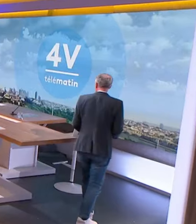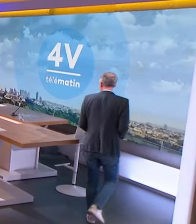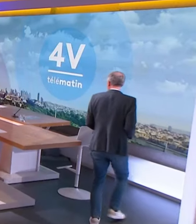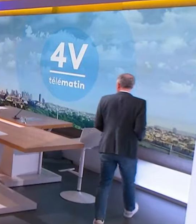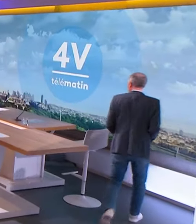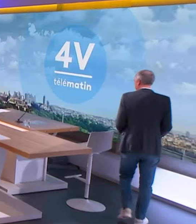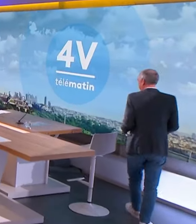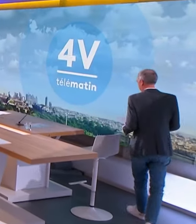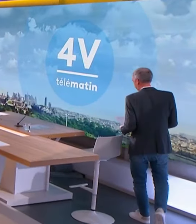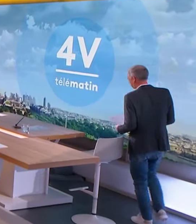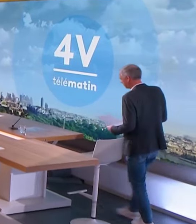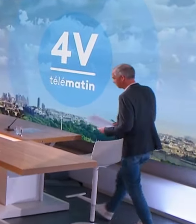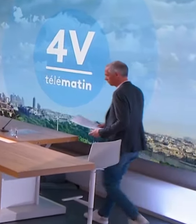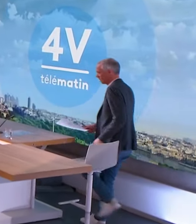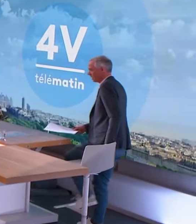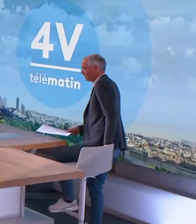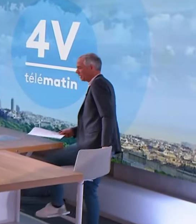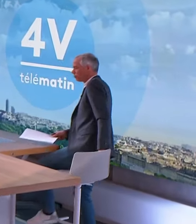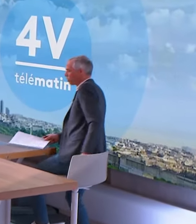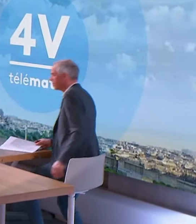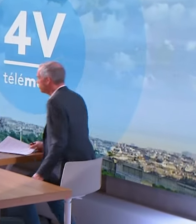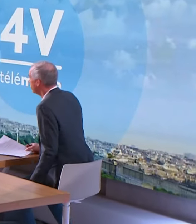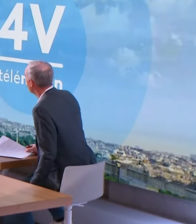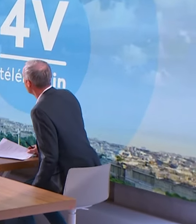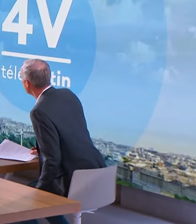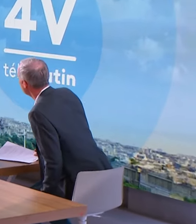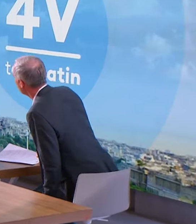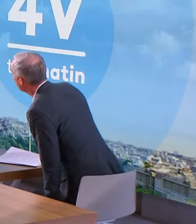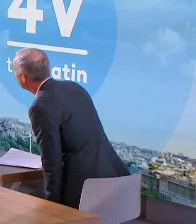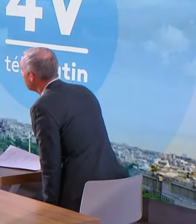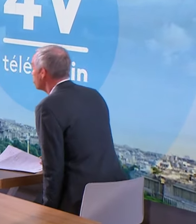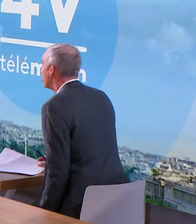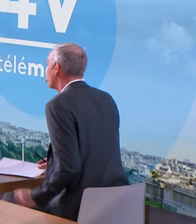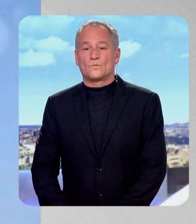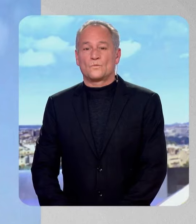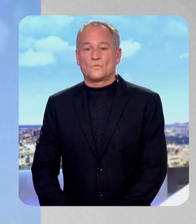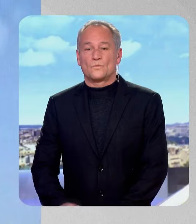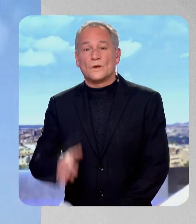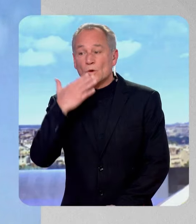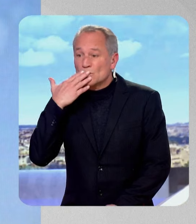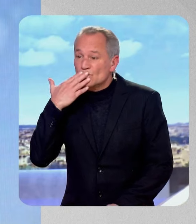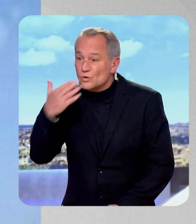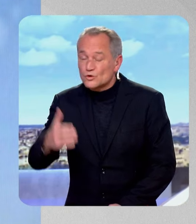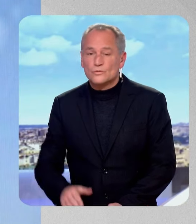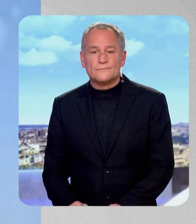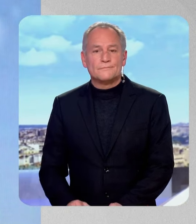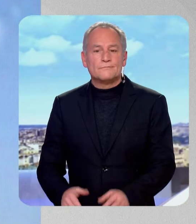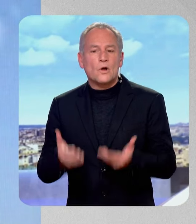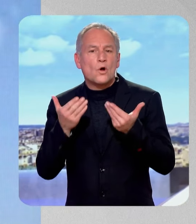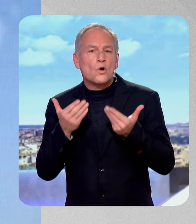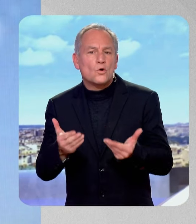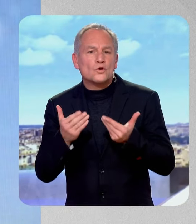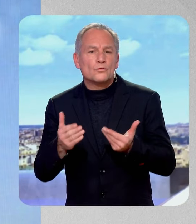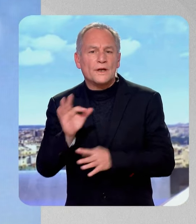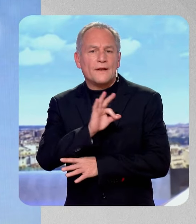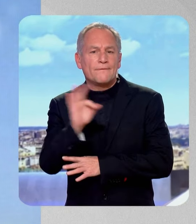– Et pourquoi Clémence Guettet, bonjour. Bonjour. – Parce que c'est aujourd'hui la niche parlementaire pour la France